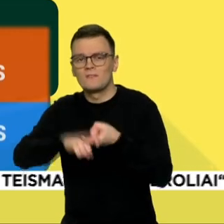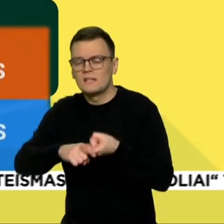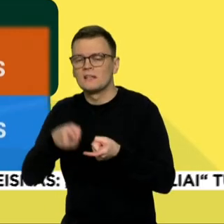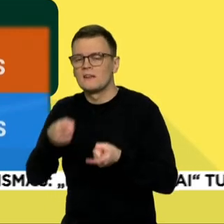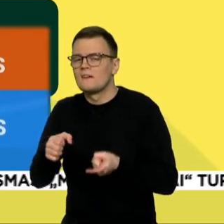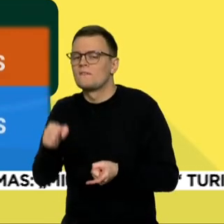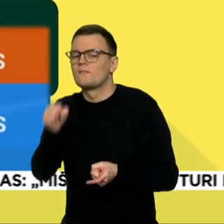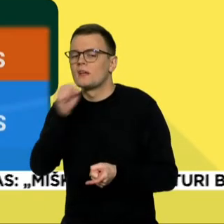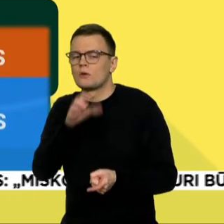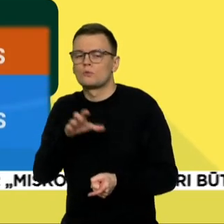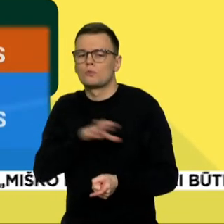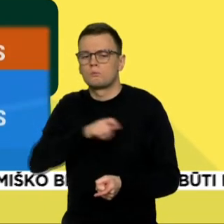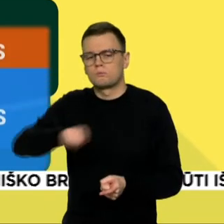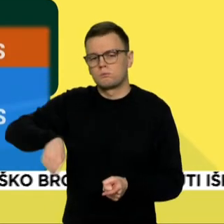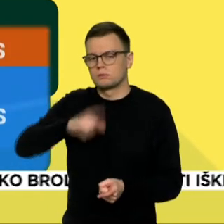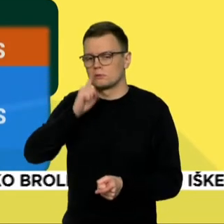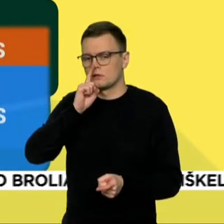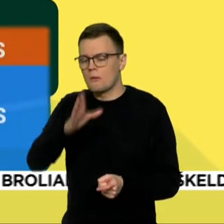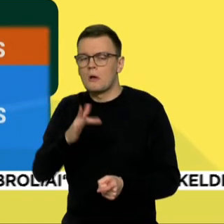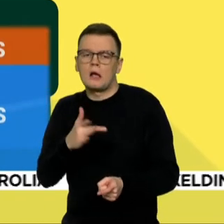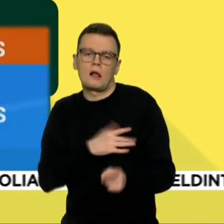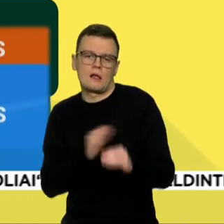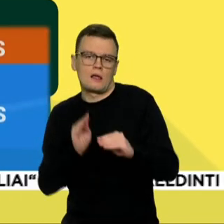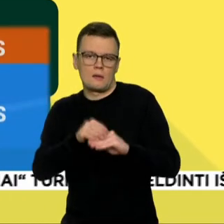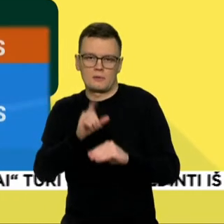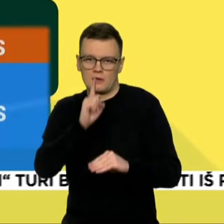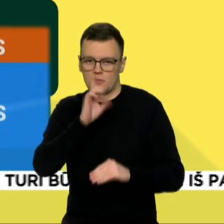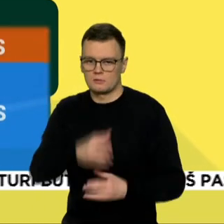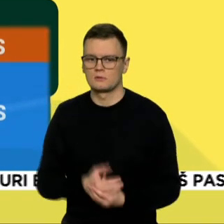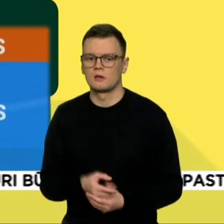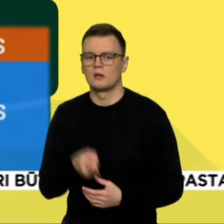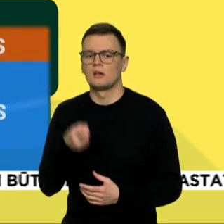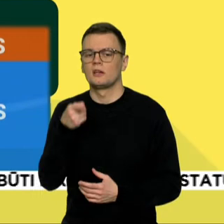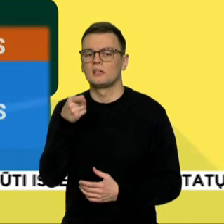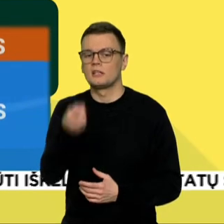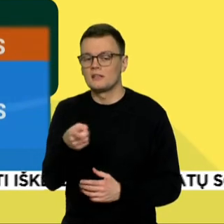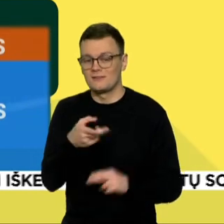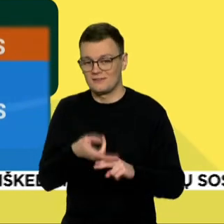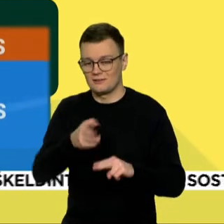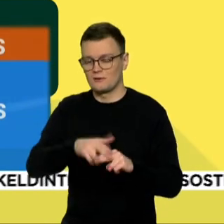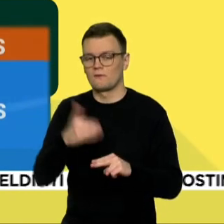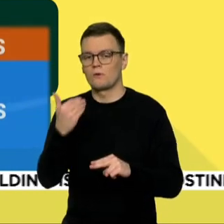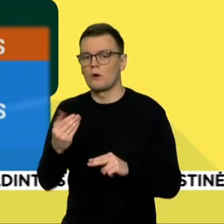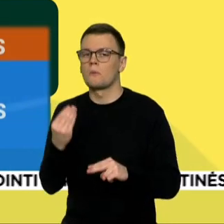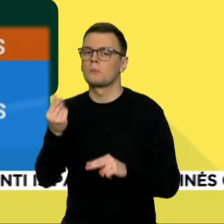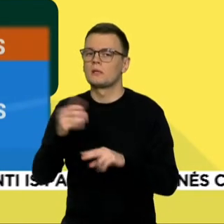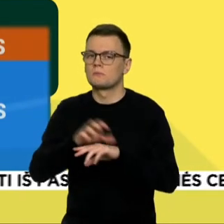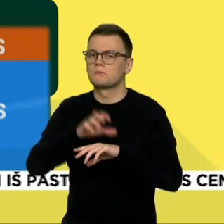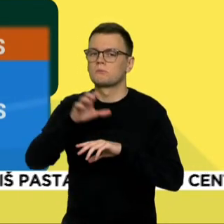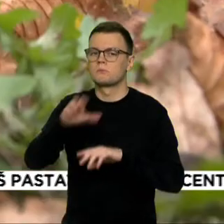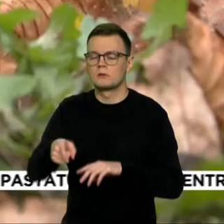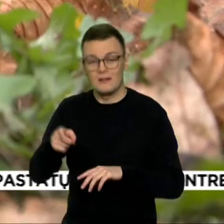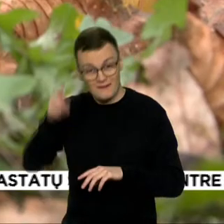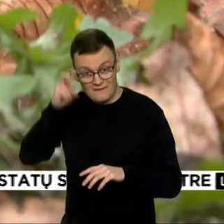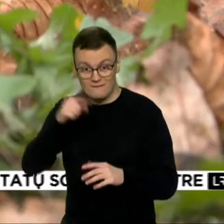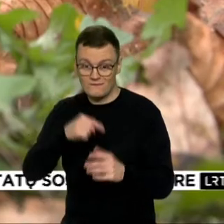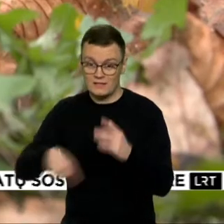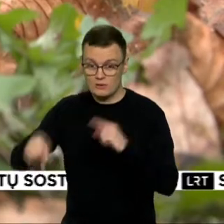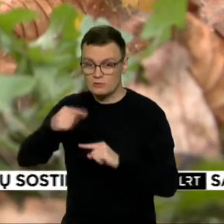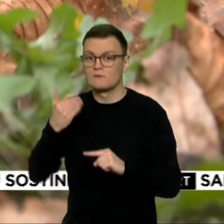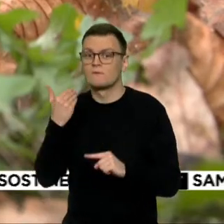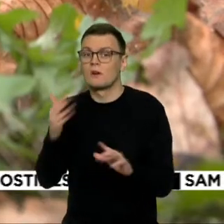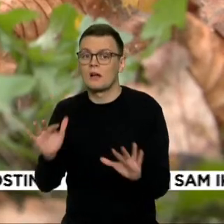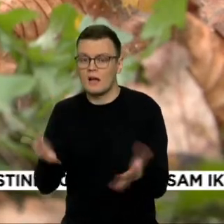blogiausiai atveju jis nepadidės, nes jo pinigai investuojami į vyriausybių vertybinius poperių saugias obligacijas. O šių vertė, kai